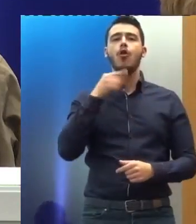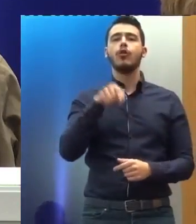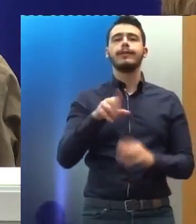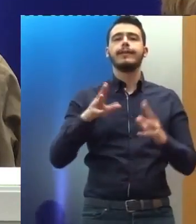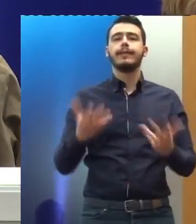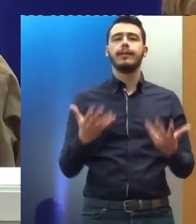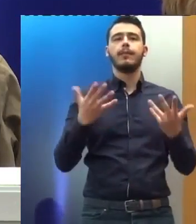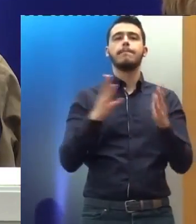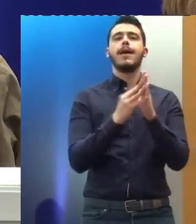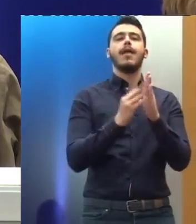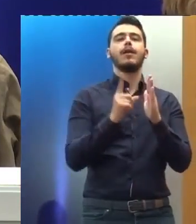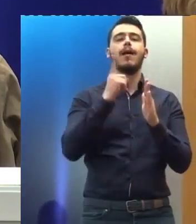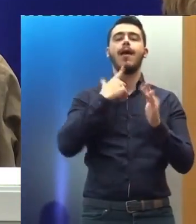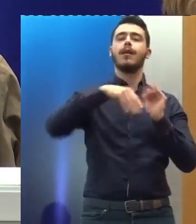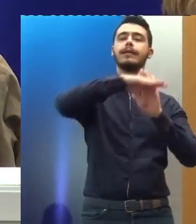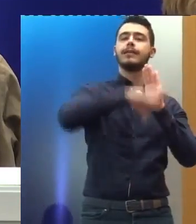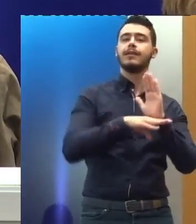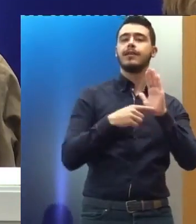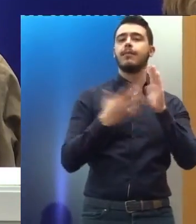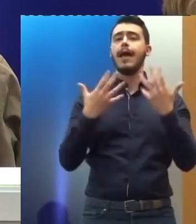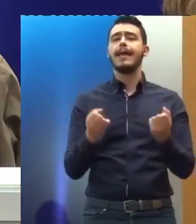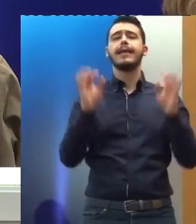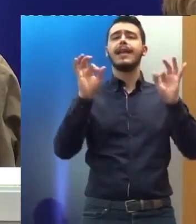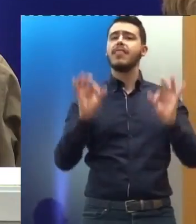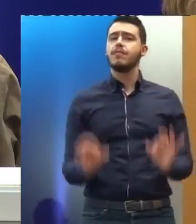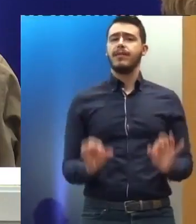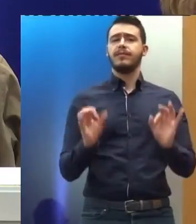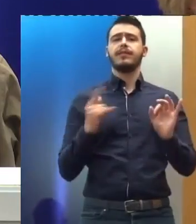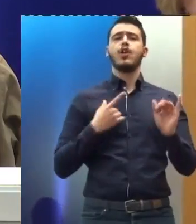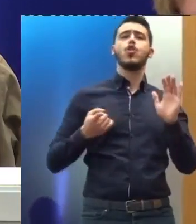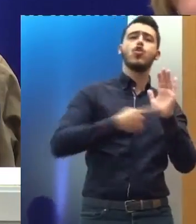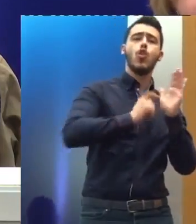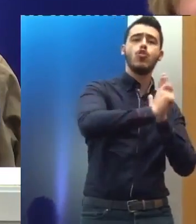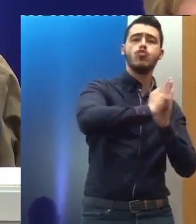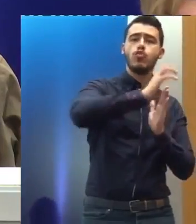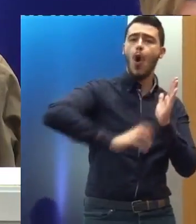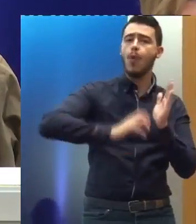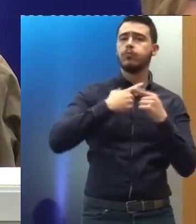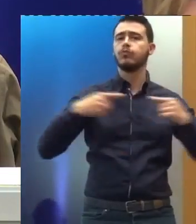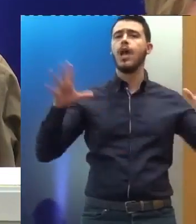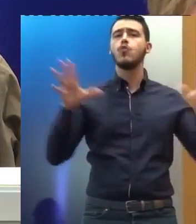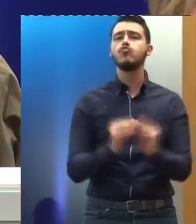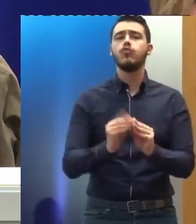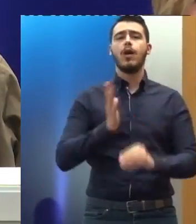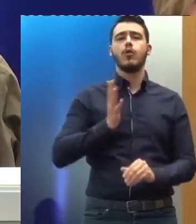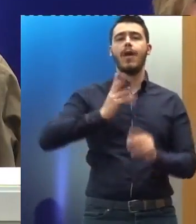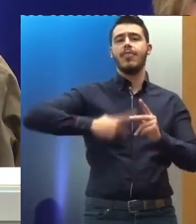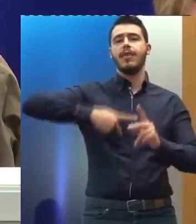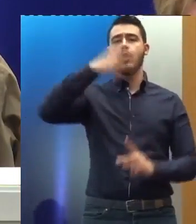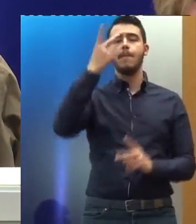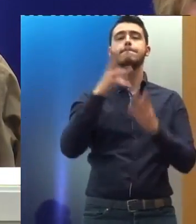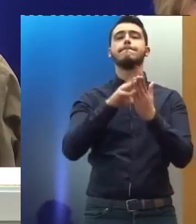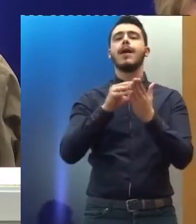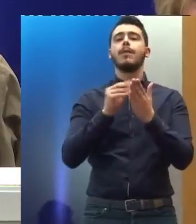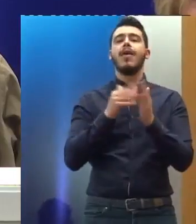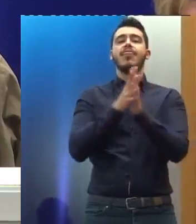σύστημα πολύπλευρο με ρυθμίσεις που αφορούν όχι μόνο γενικά τα δικαιώματα του ανθρώπου, η Ευρωπαϊκή Σύμβαση και τα